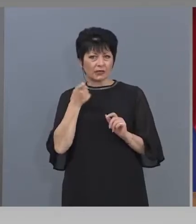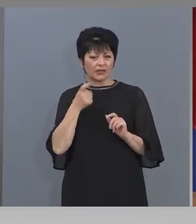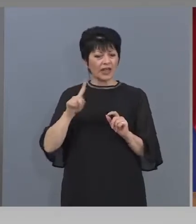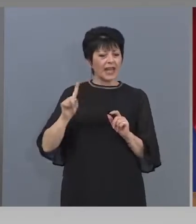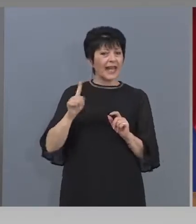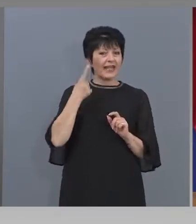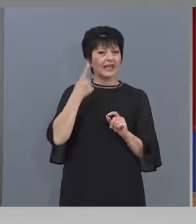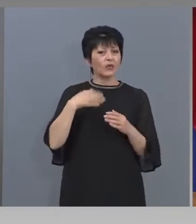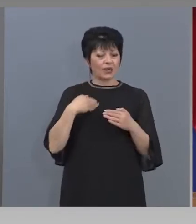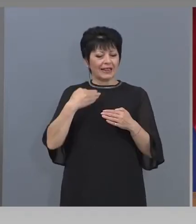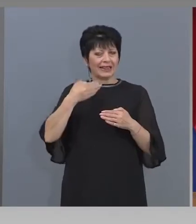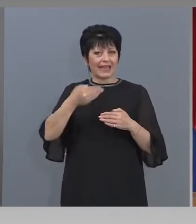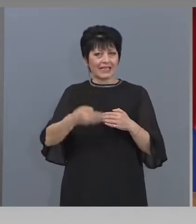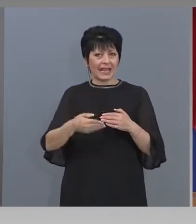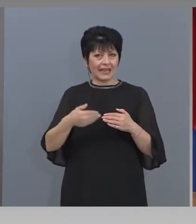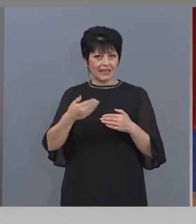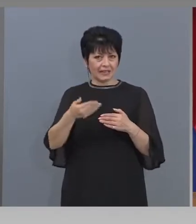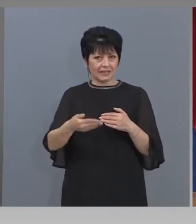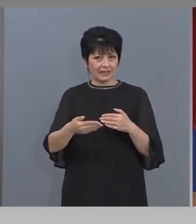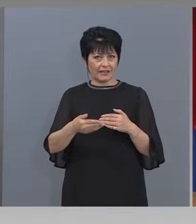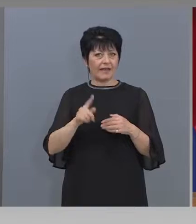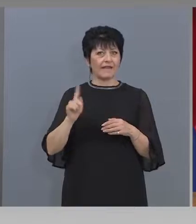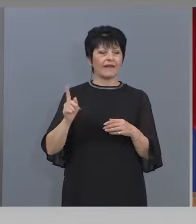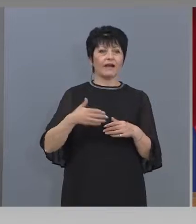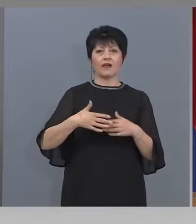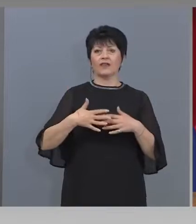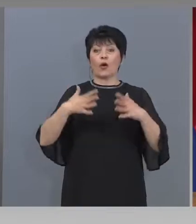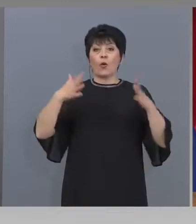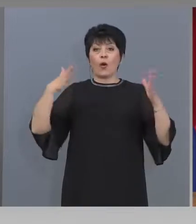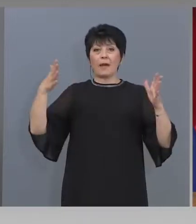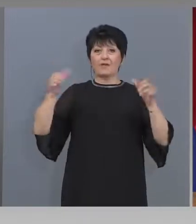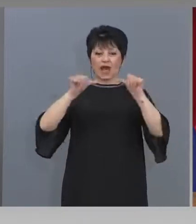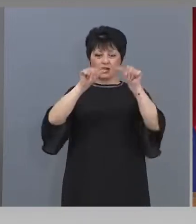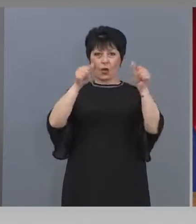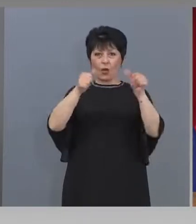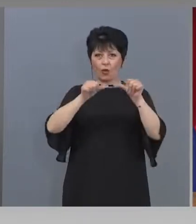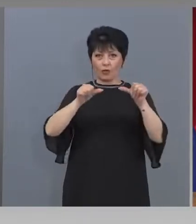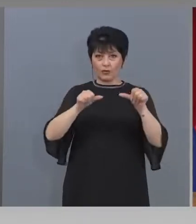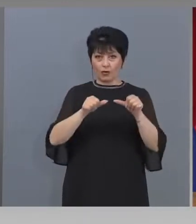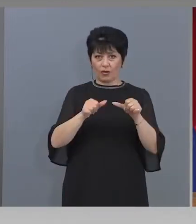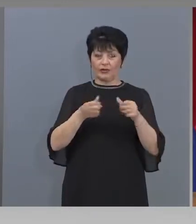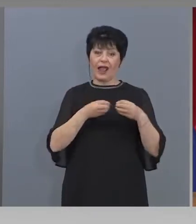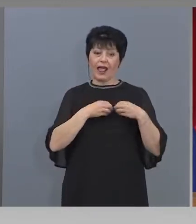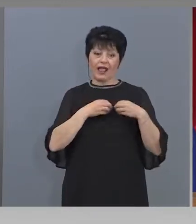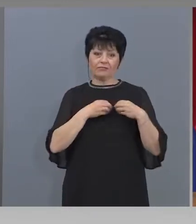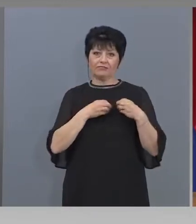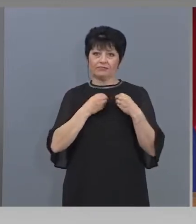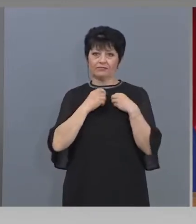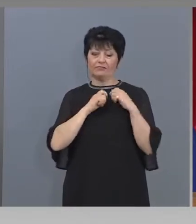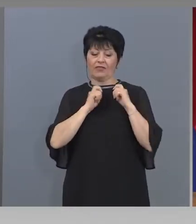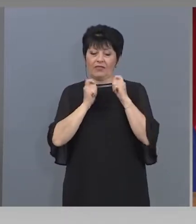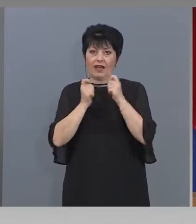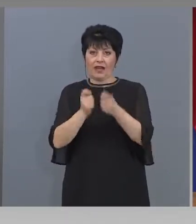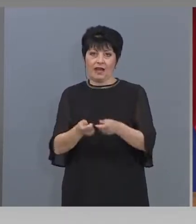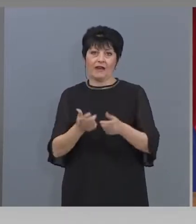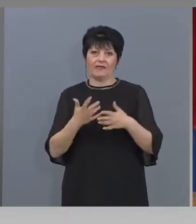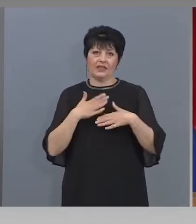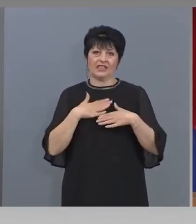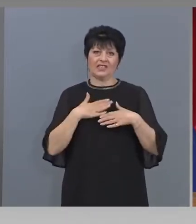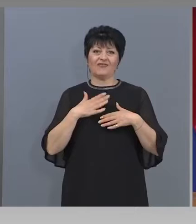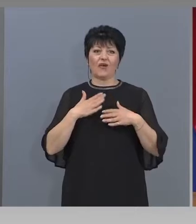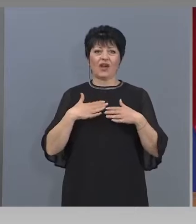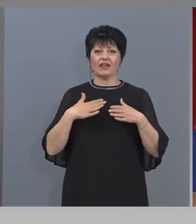от наследниците на големия скуптор дарява своя част от